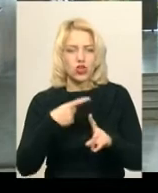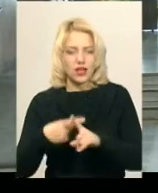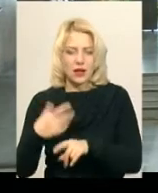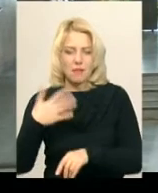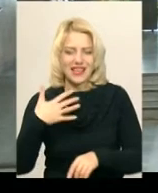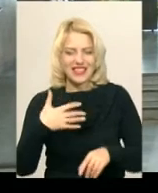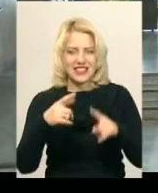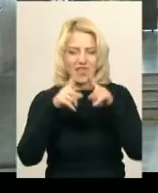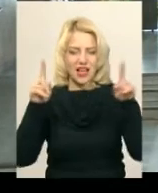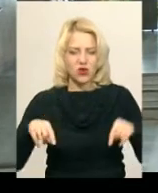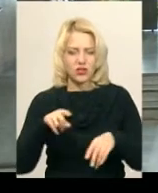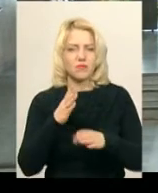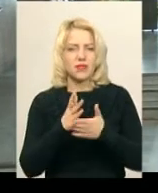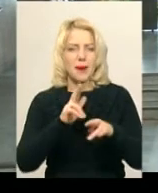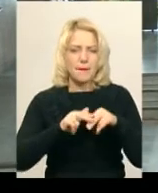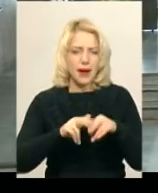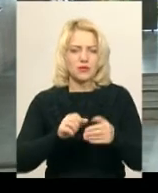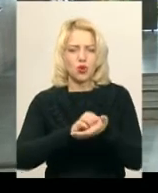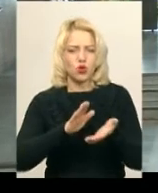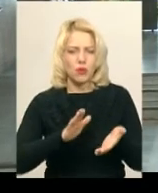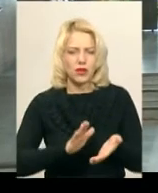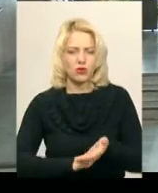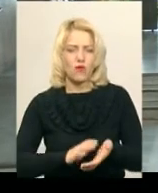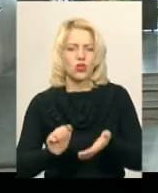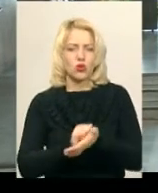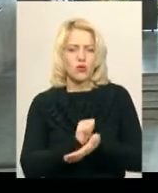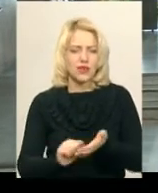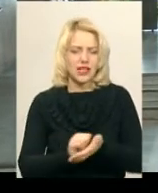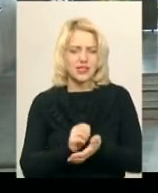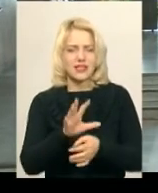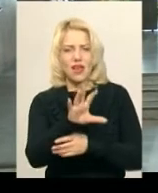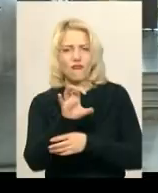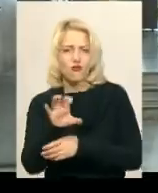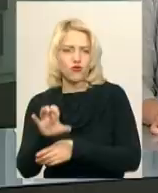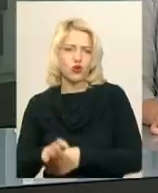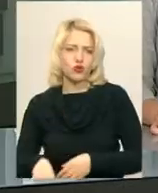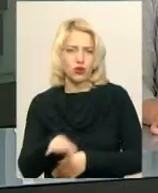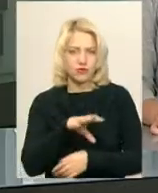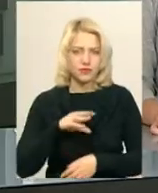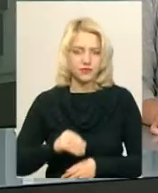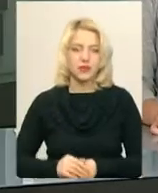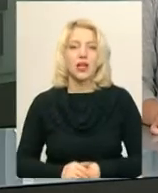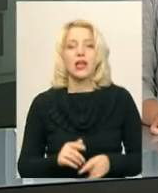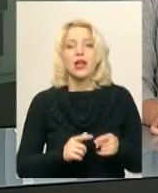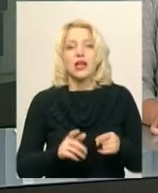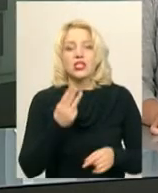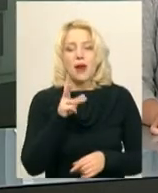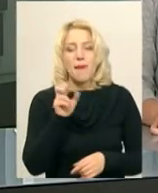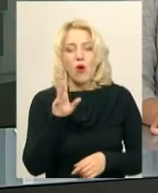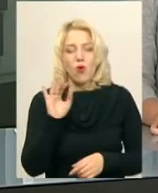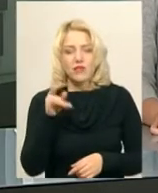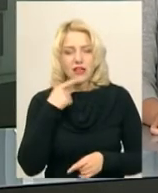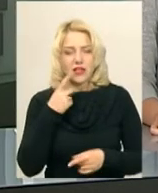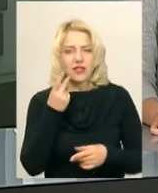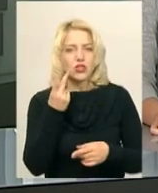аркушах, там і паспорт, і облікова документація, копія охоронного договору, фото світлини. Сергій Шпаковський каже, це